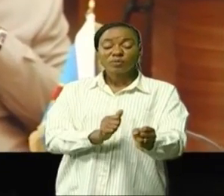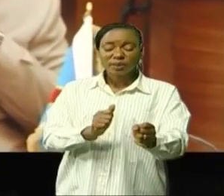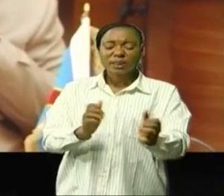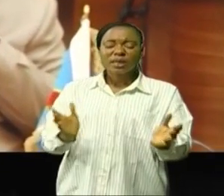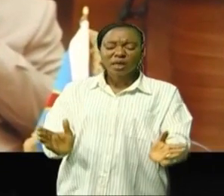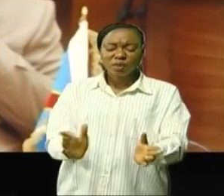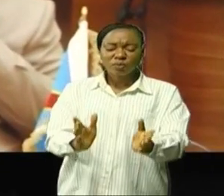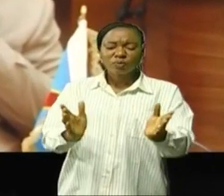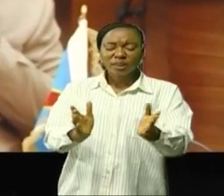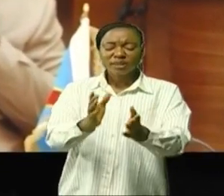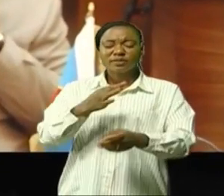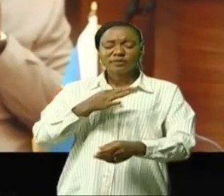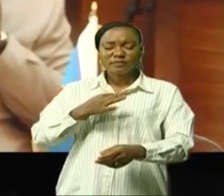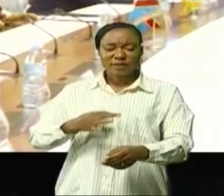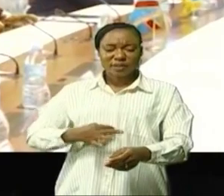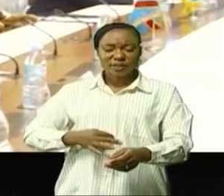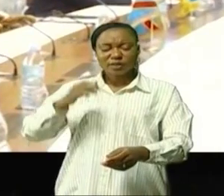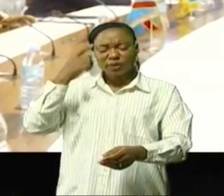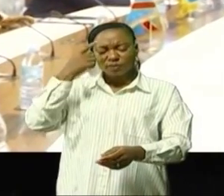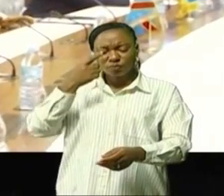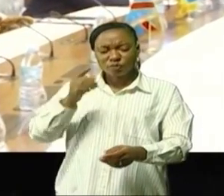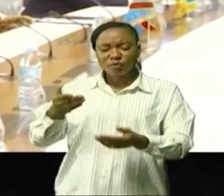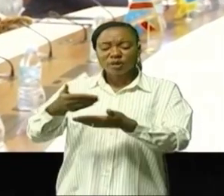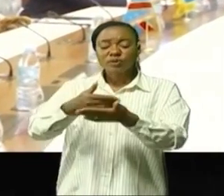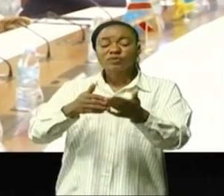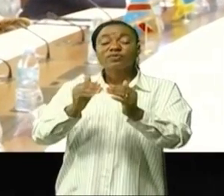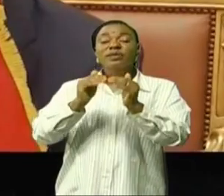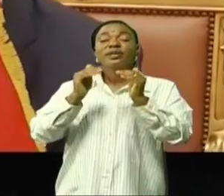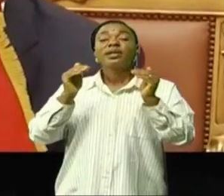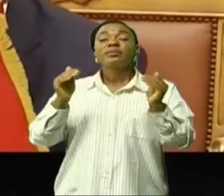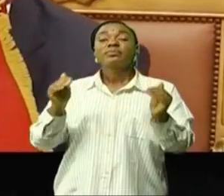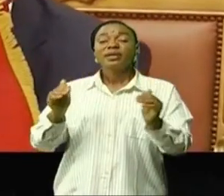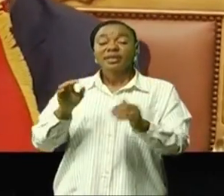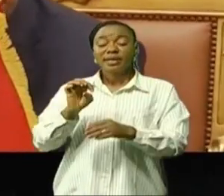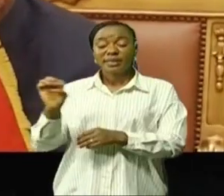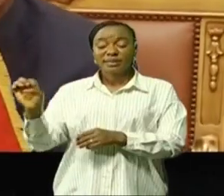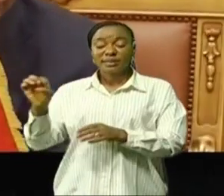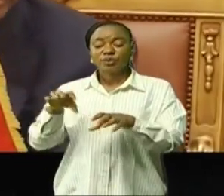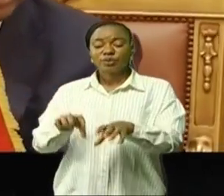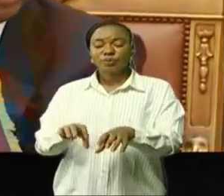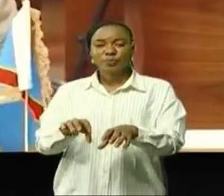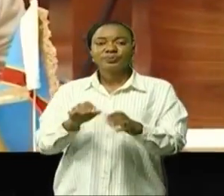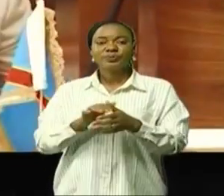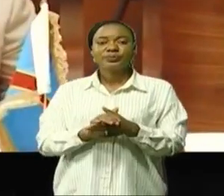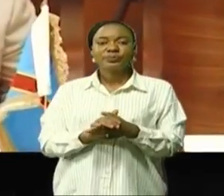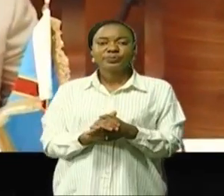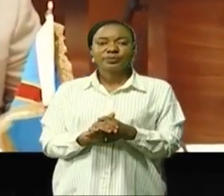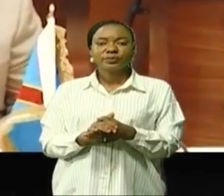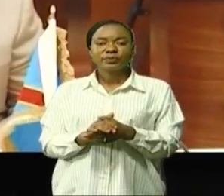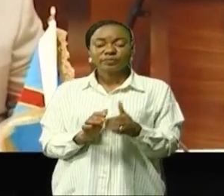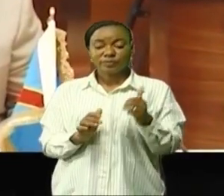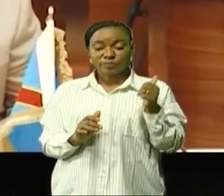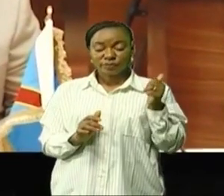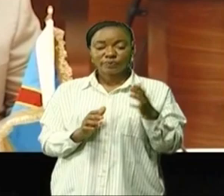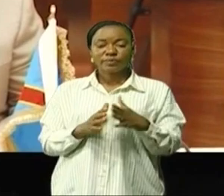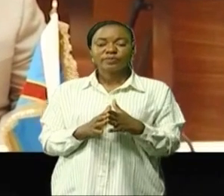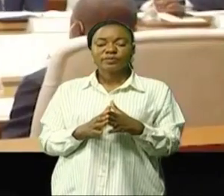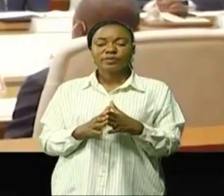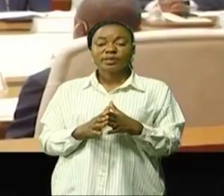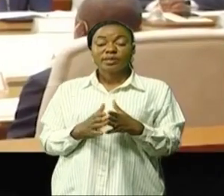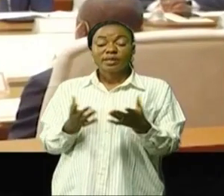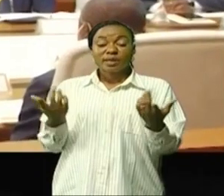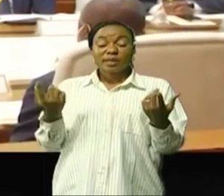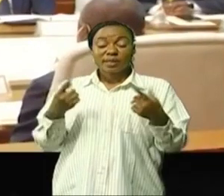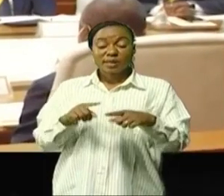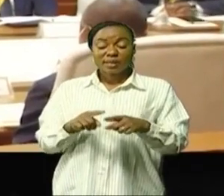engagé dans le process de pacification et de stabilisation de la RDC. Dans une situation de crise, quand il y a un